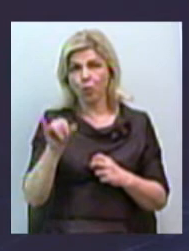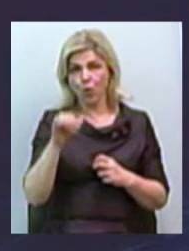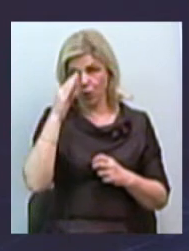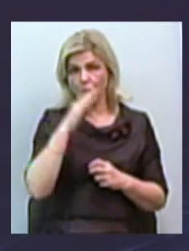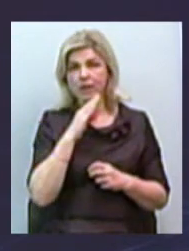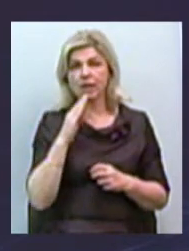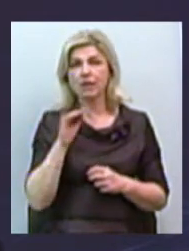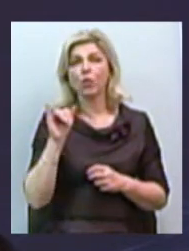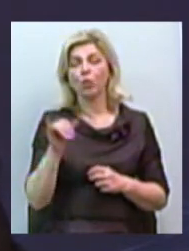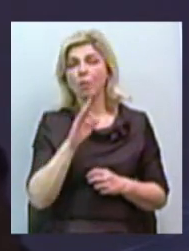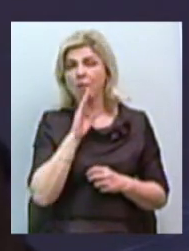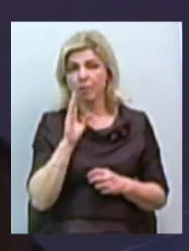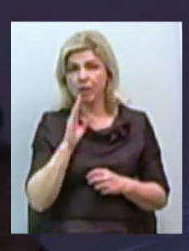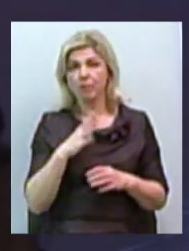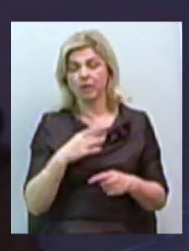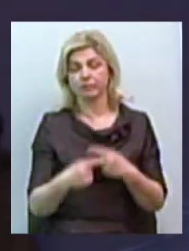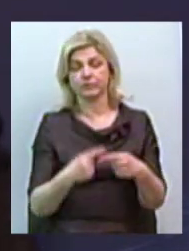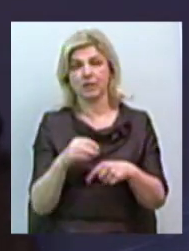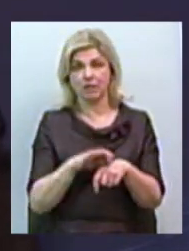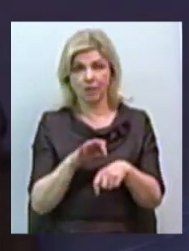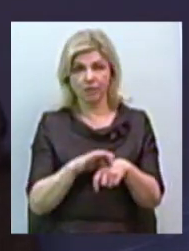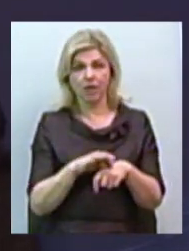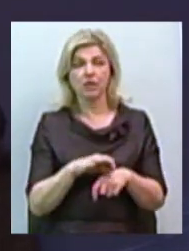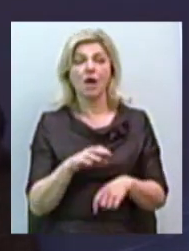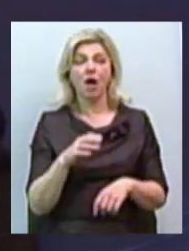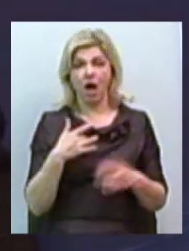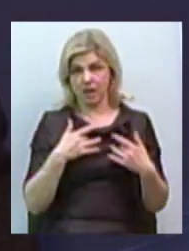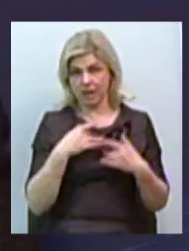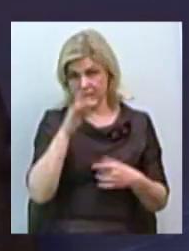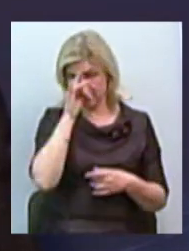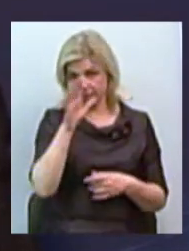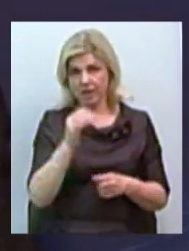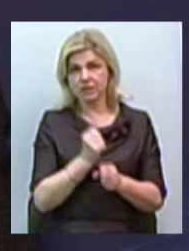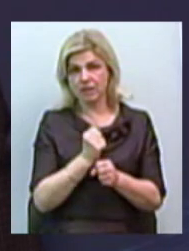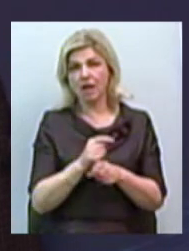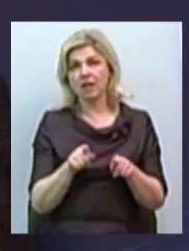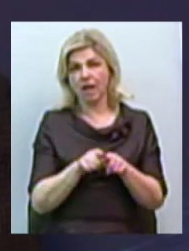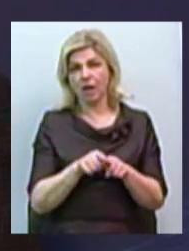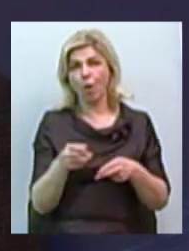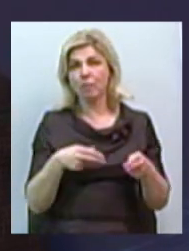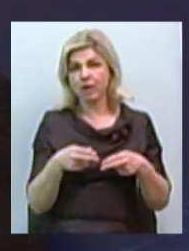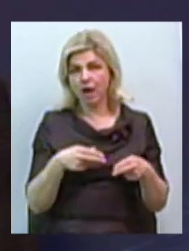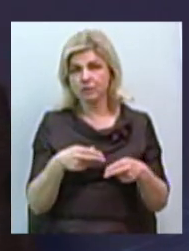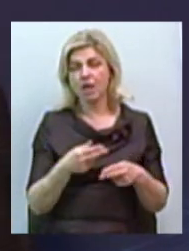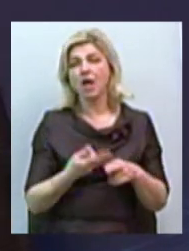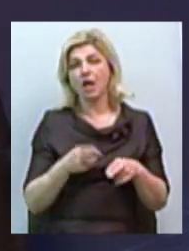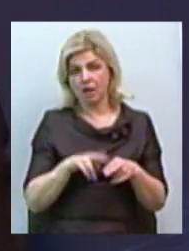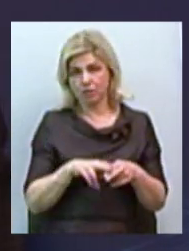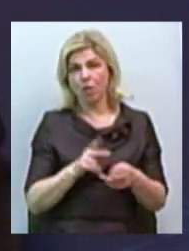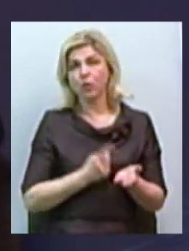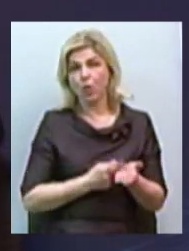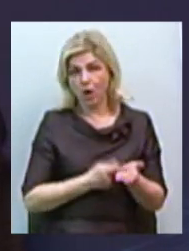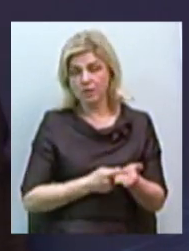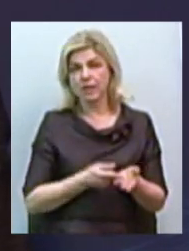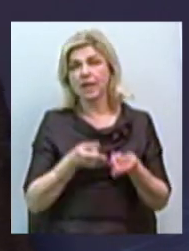були ці заболівання, і вона зробила такі профилактичні операти. Це доказано, це дійсно